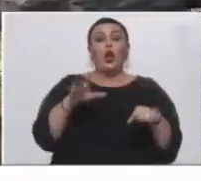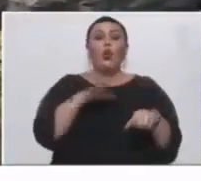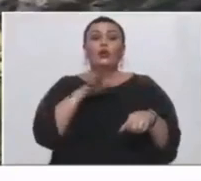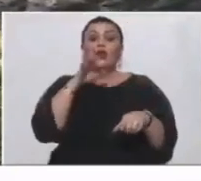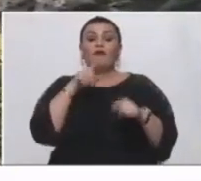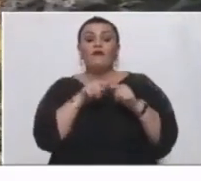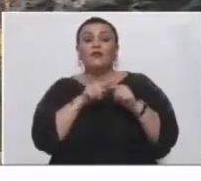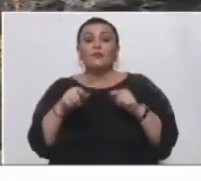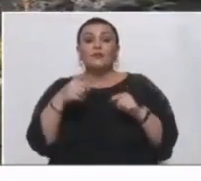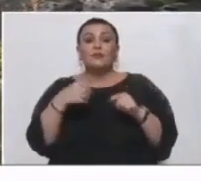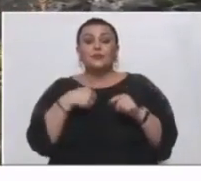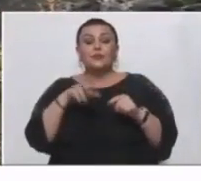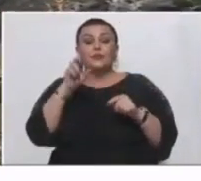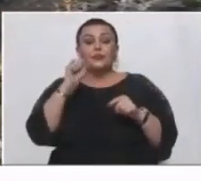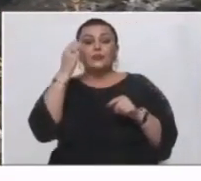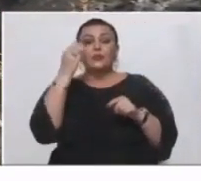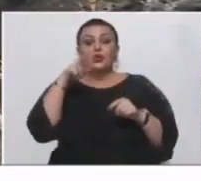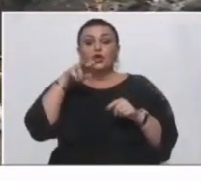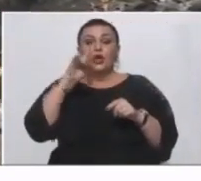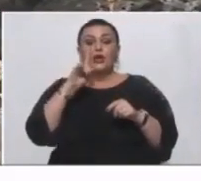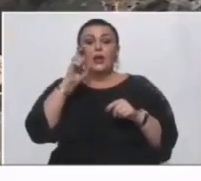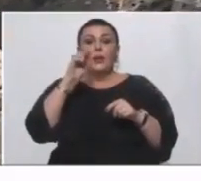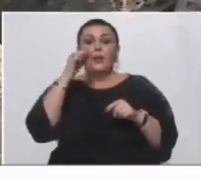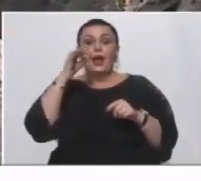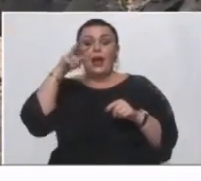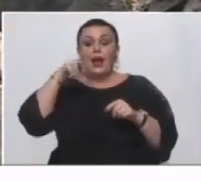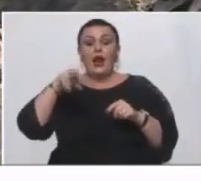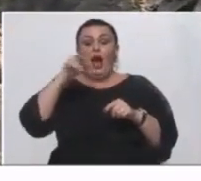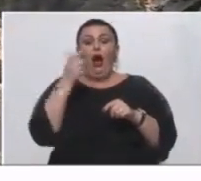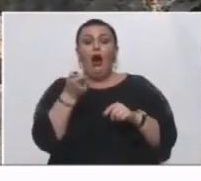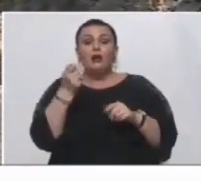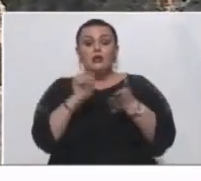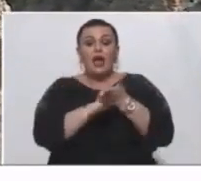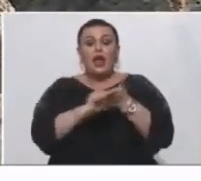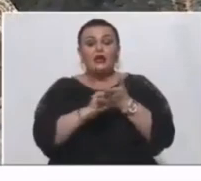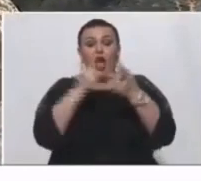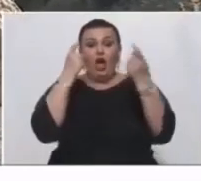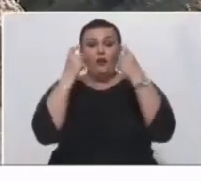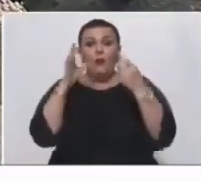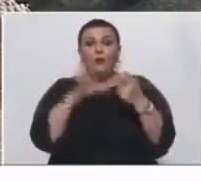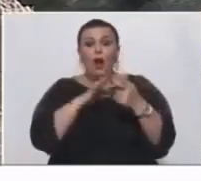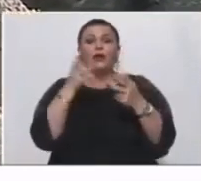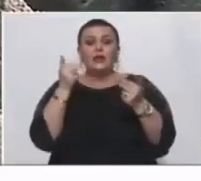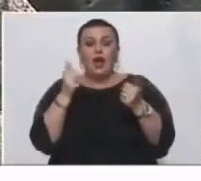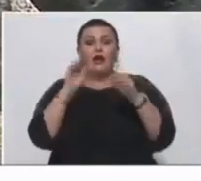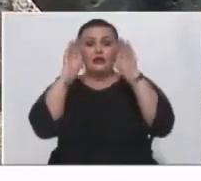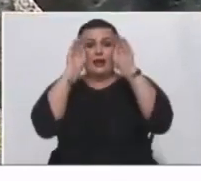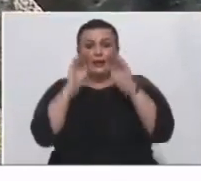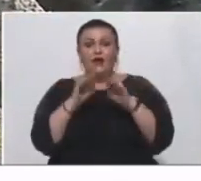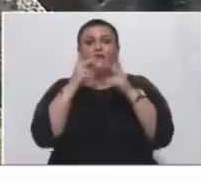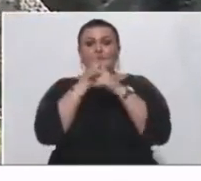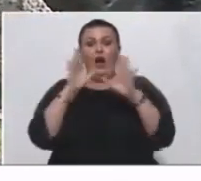müddətdə biz Başlıbel haqqında çox az sənədli informasiyaya malik idi. Düzdür, statistika ortadaydı, statistika var idi,